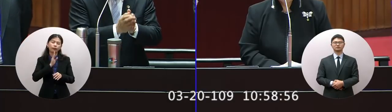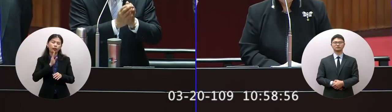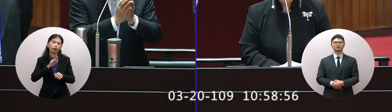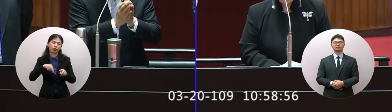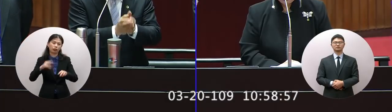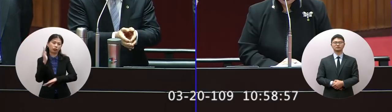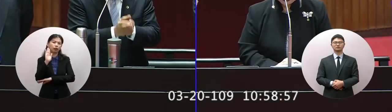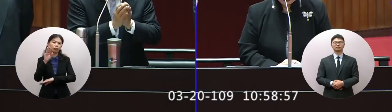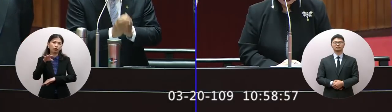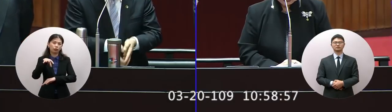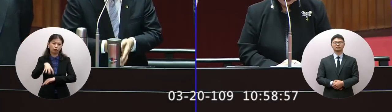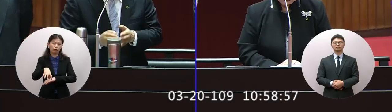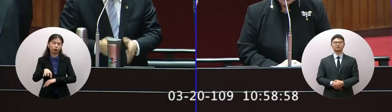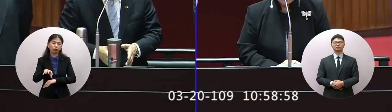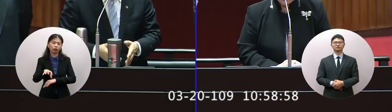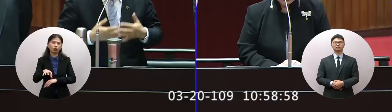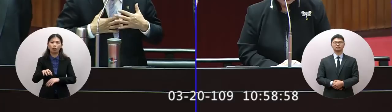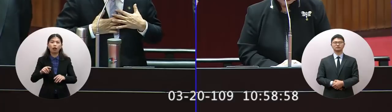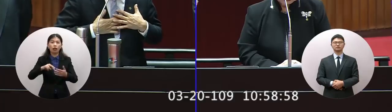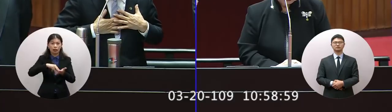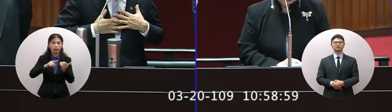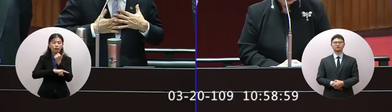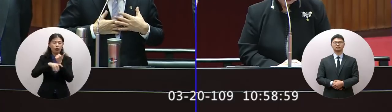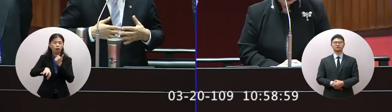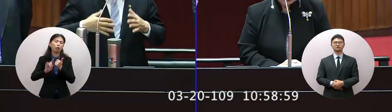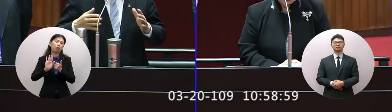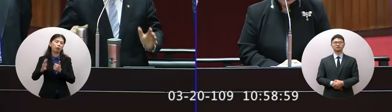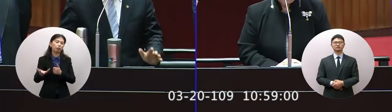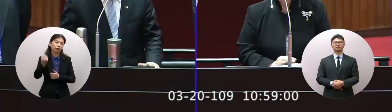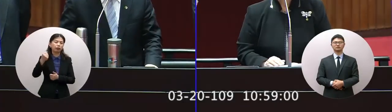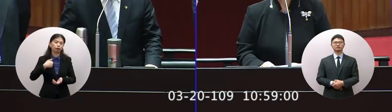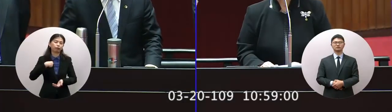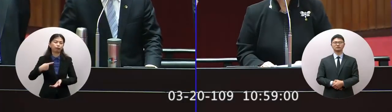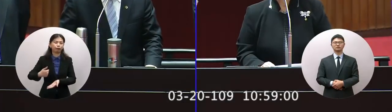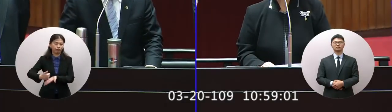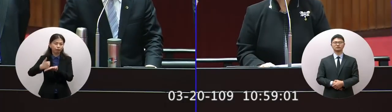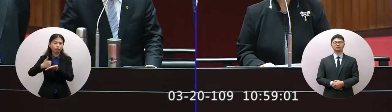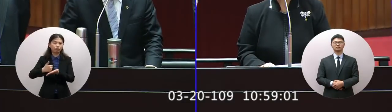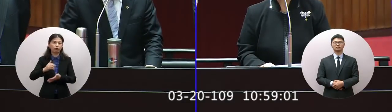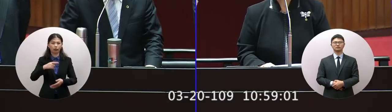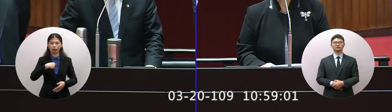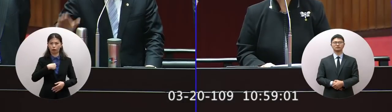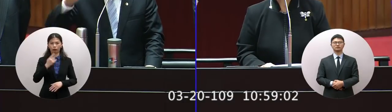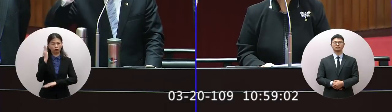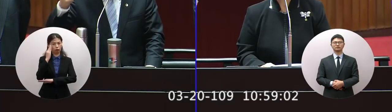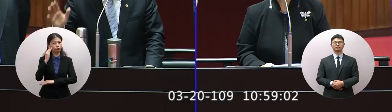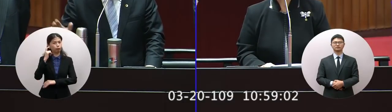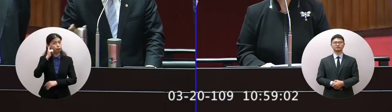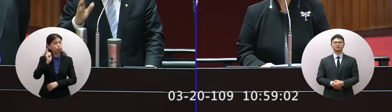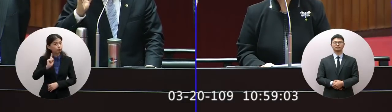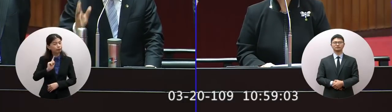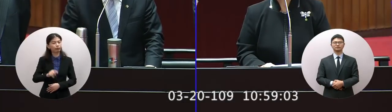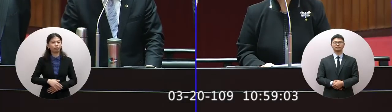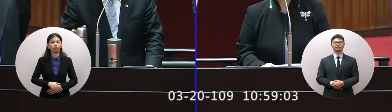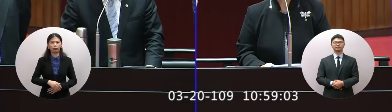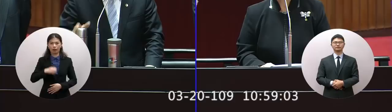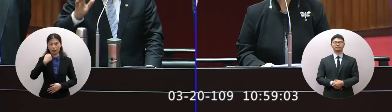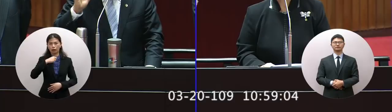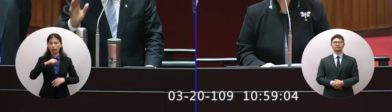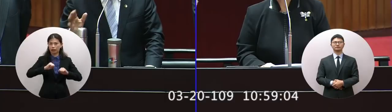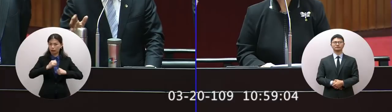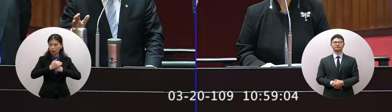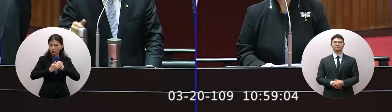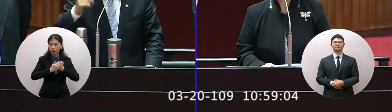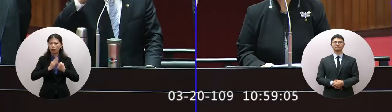年委員的這款我們都尊重但是在政府的態度就是說台灣這個健保